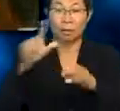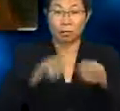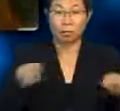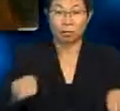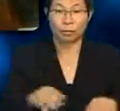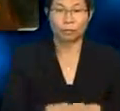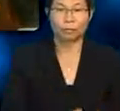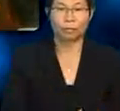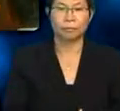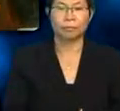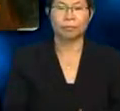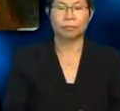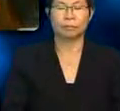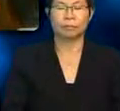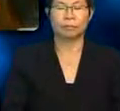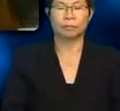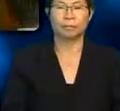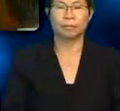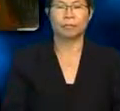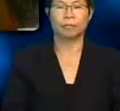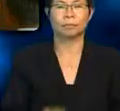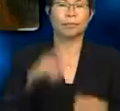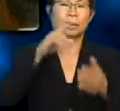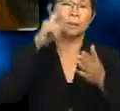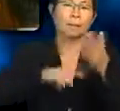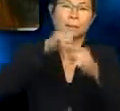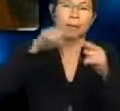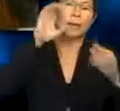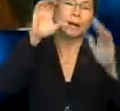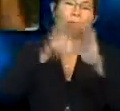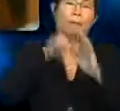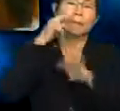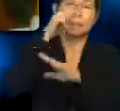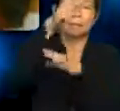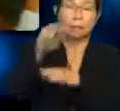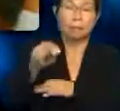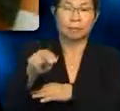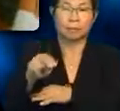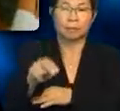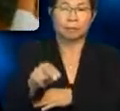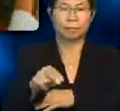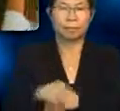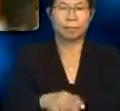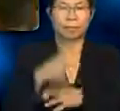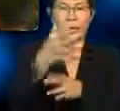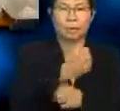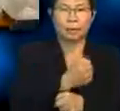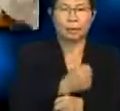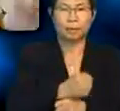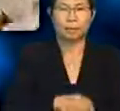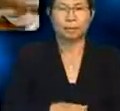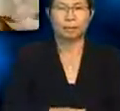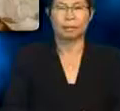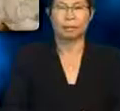Siapa tahu waktu bila gambar pemandangan ini diambil? Ya, Hafiz Sudir?